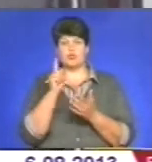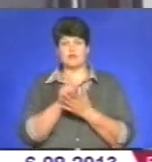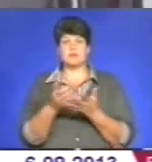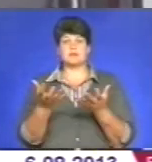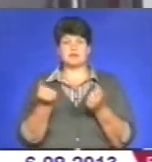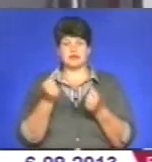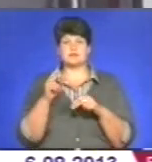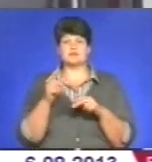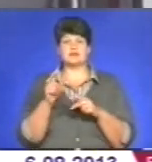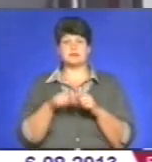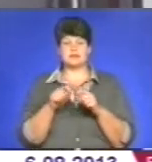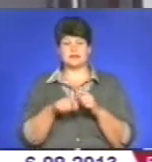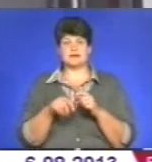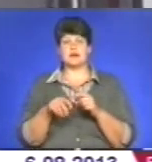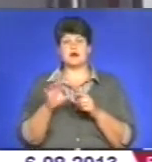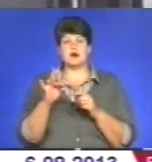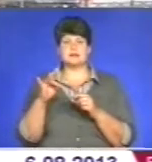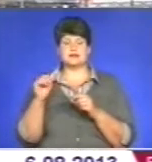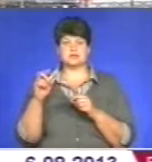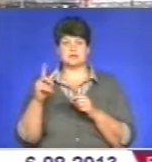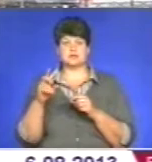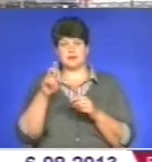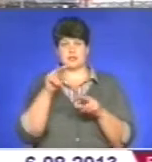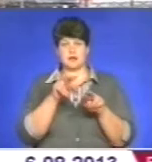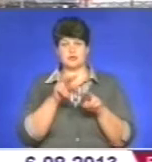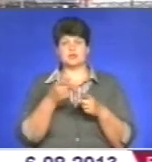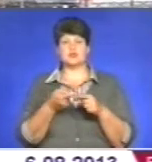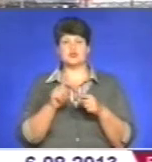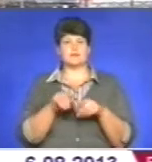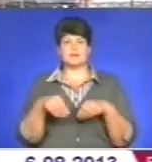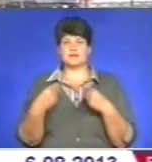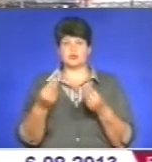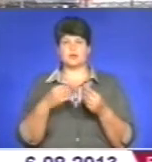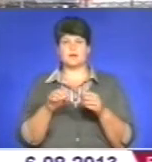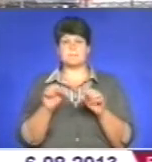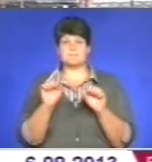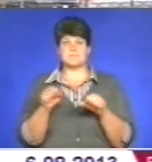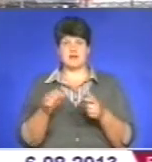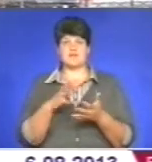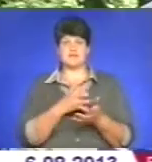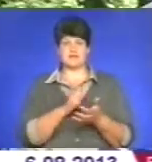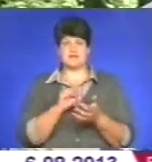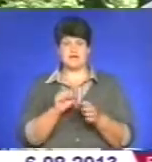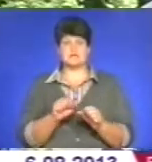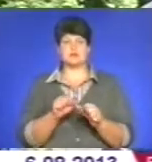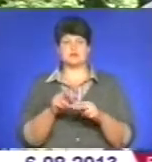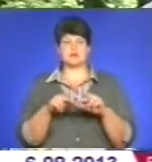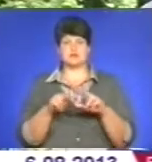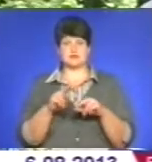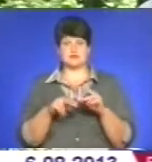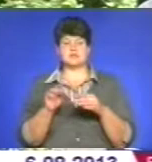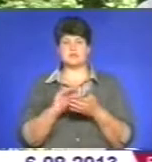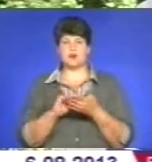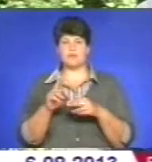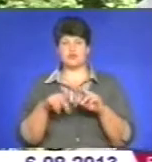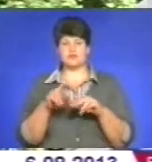експлуатацію інспекція Держархбуднагляду. Без цього вам не видадуть права власності на будівлю. Забудівник повинен подати